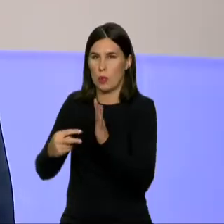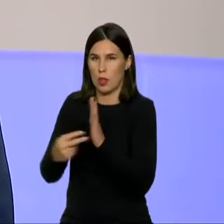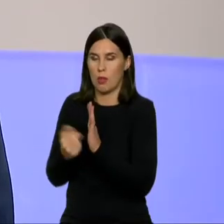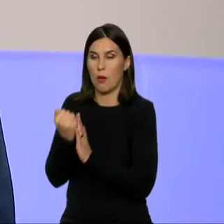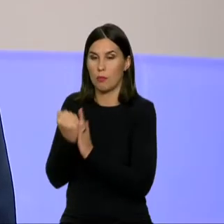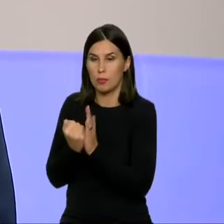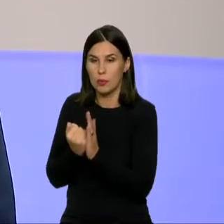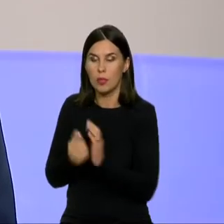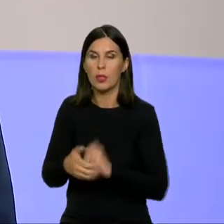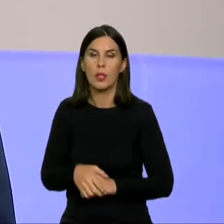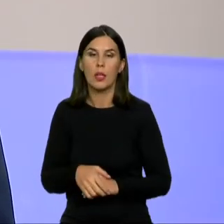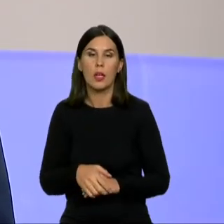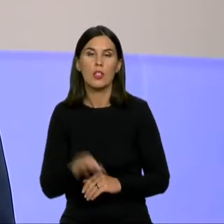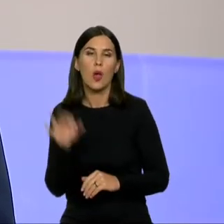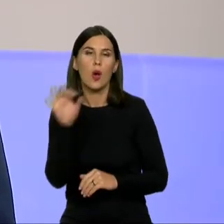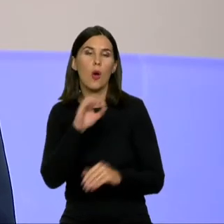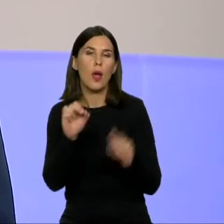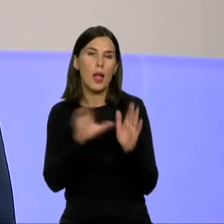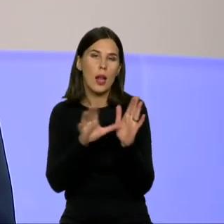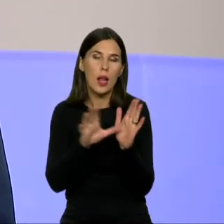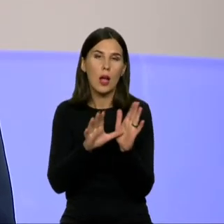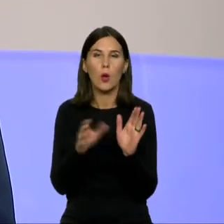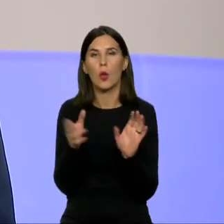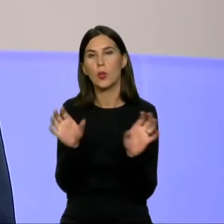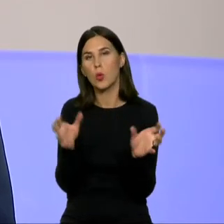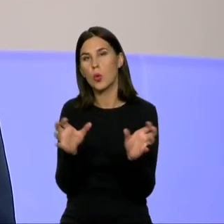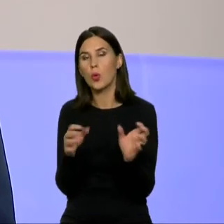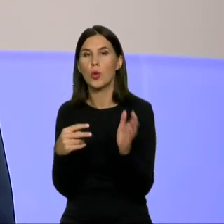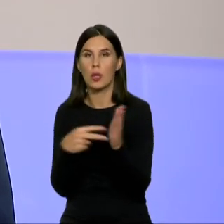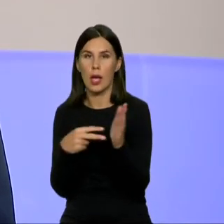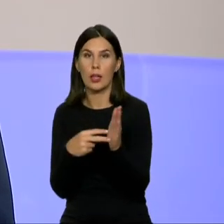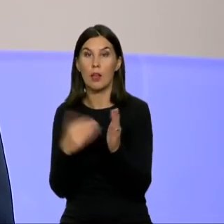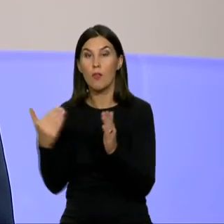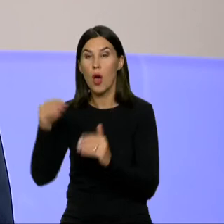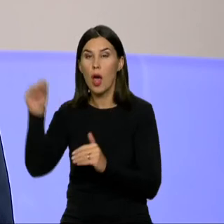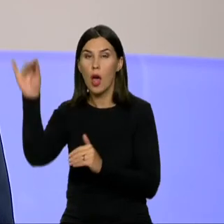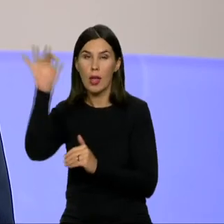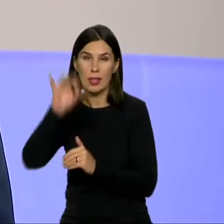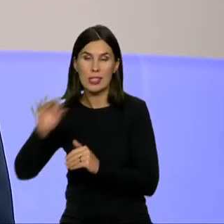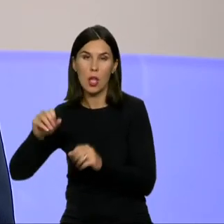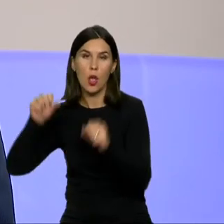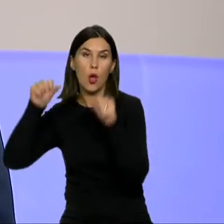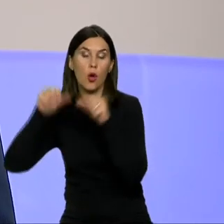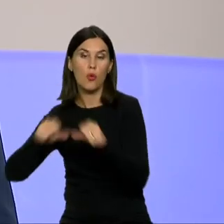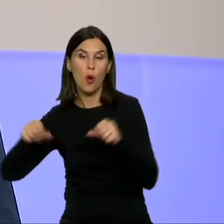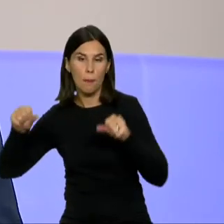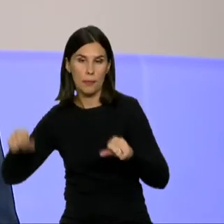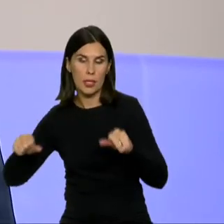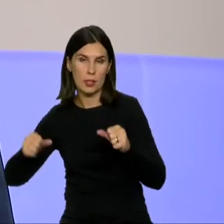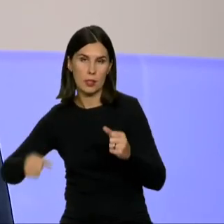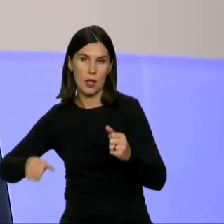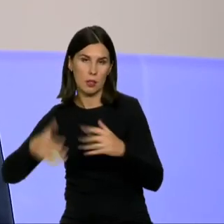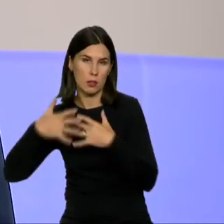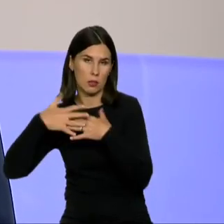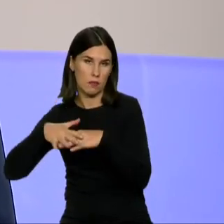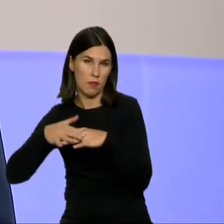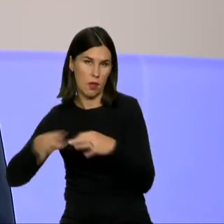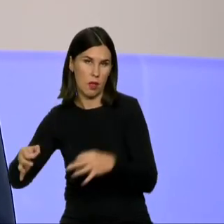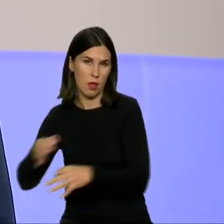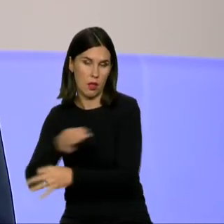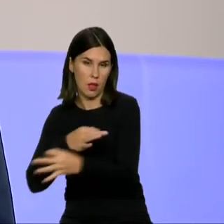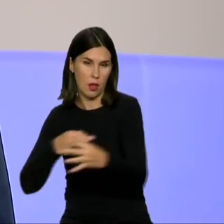jau yra Europos komisijoje. Ir čia yra labai svarbu, ką Europos komisija ir Europos